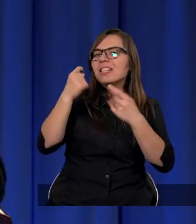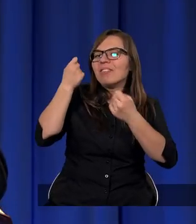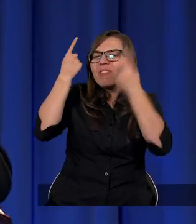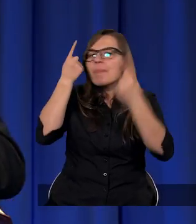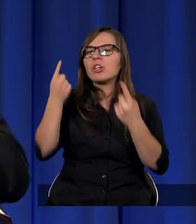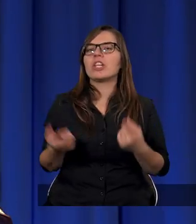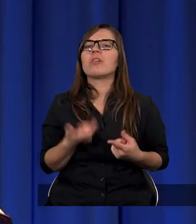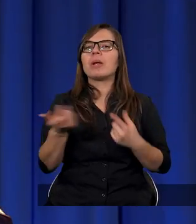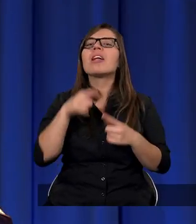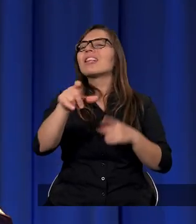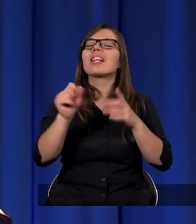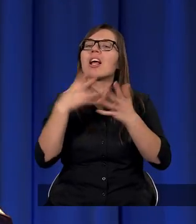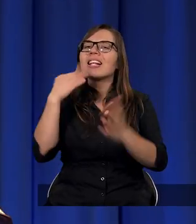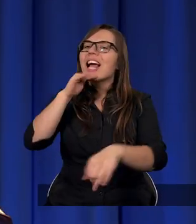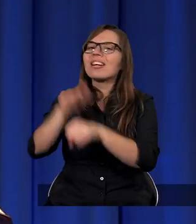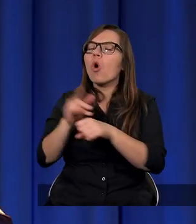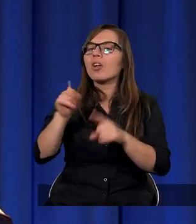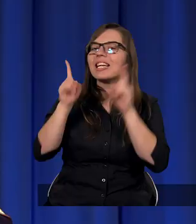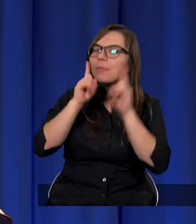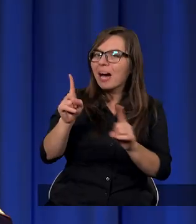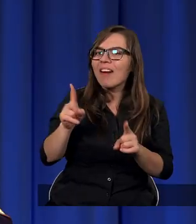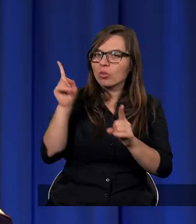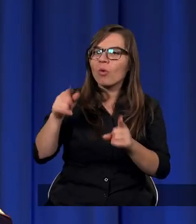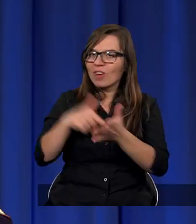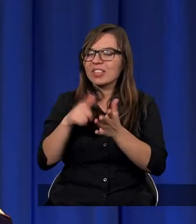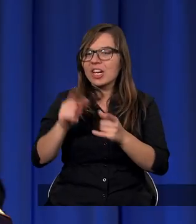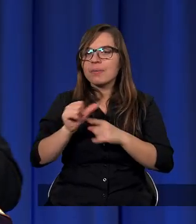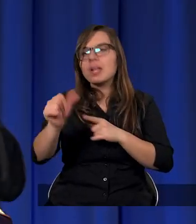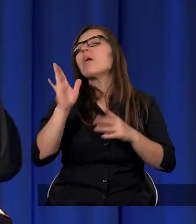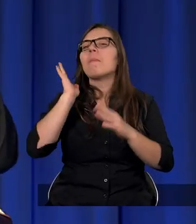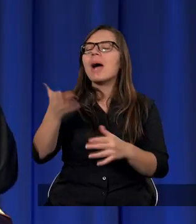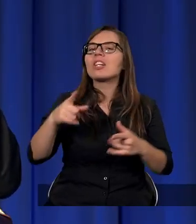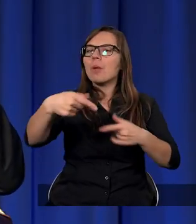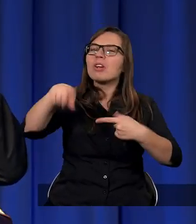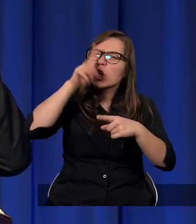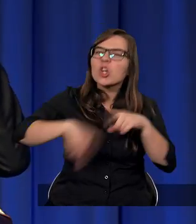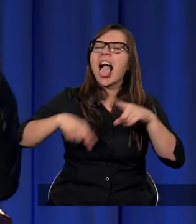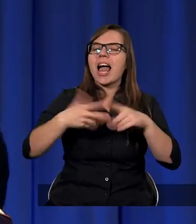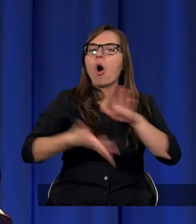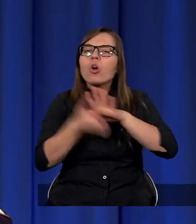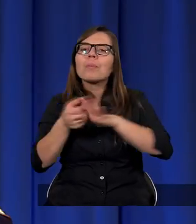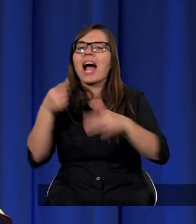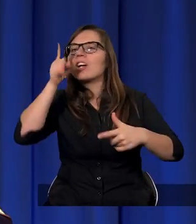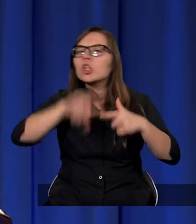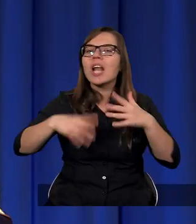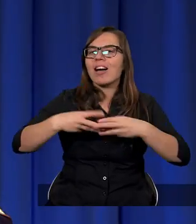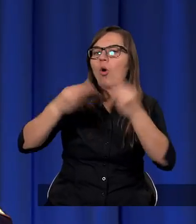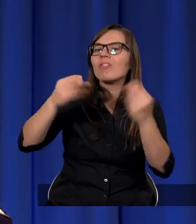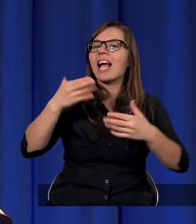nasz odbiór Boga nie jest taki do końca zgodny z prawdą, to będziemy go źle odbierać, będziemy go źle rozumieć.